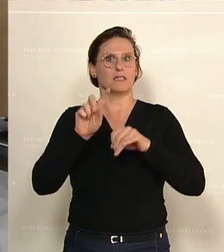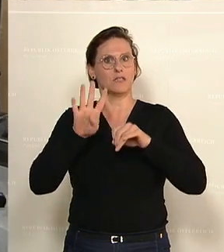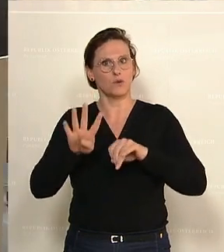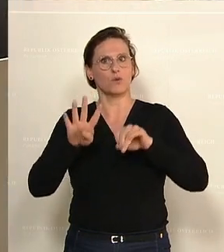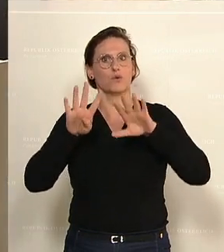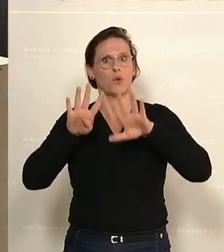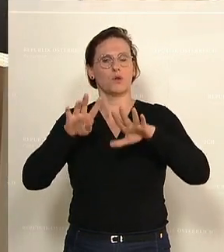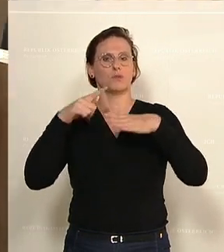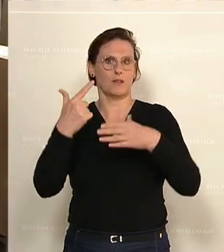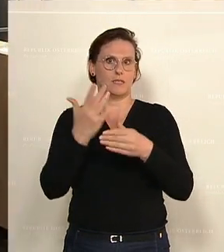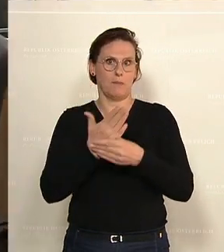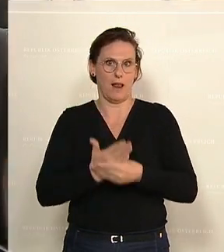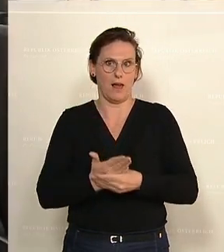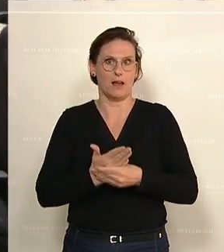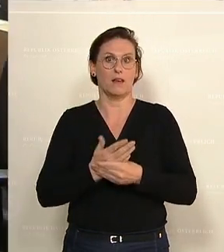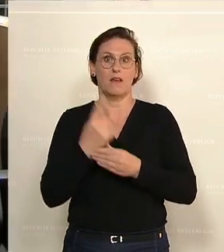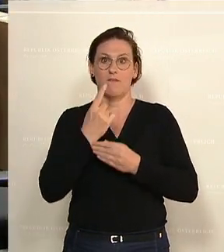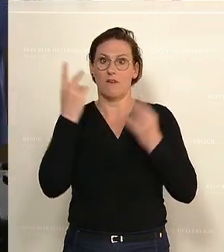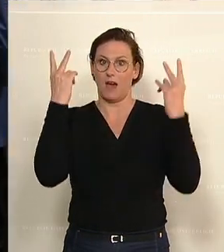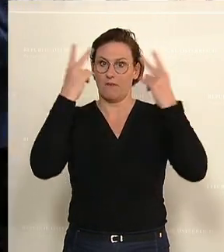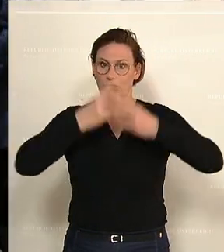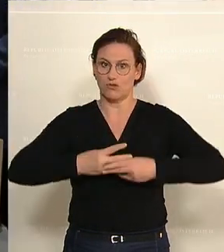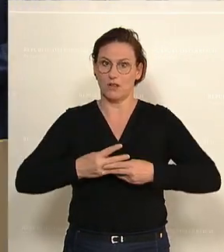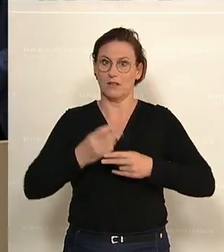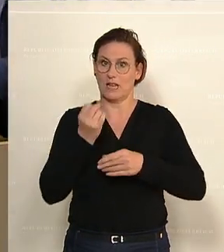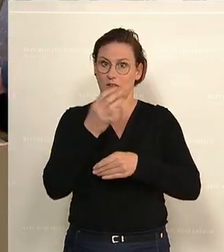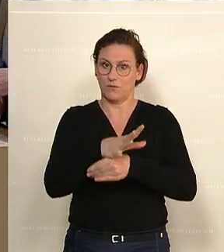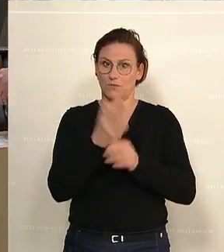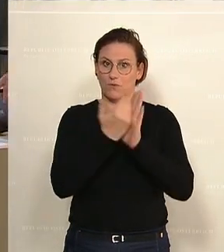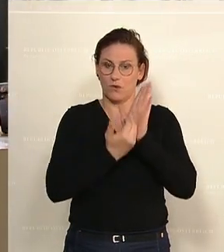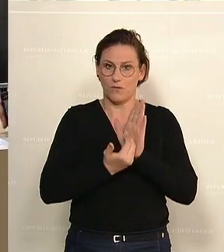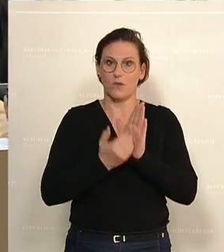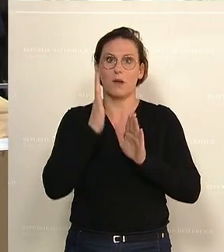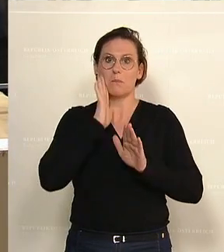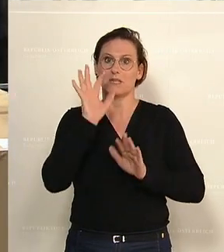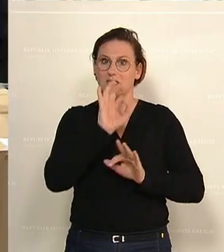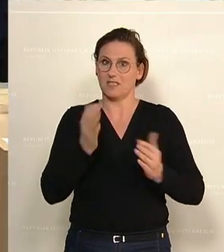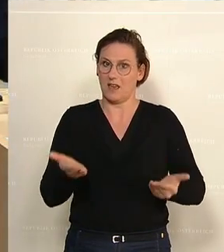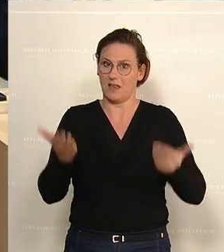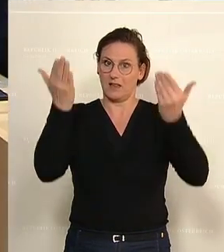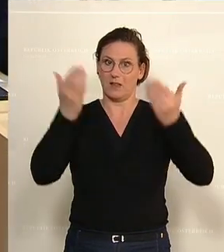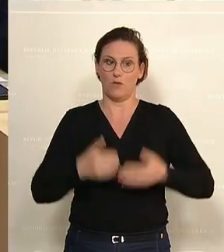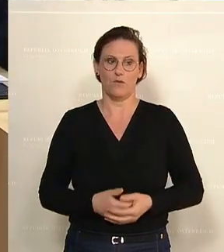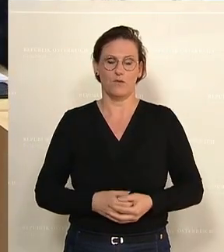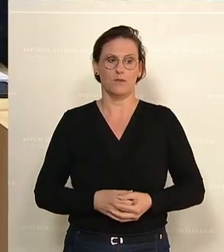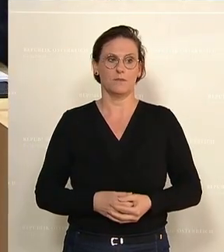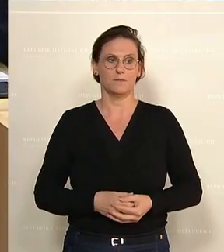der Beilagen. Wer spricht sich für diesen Gesetzentwurf aus? Den bitte ich um ein Zeichen der Zustimmung.